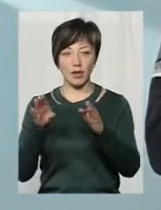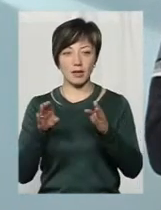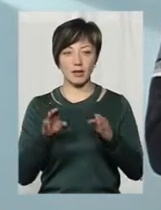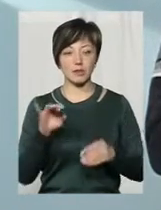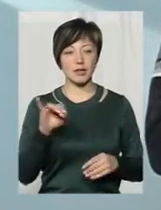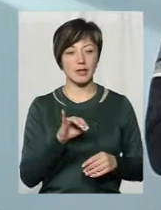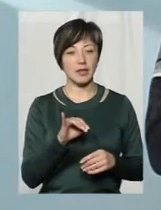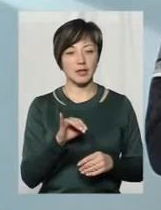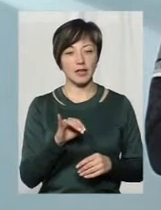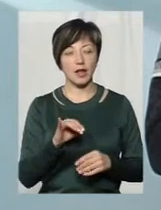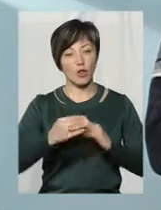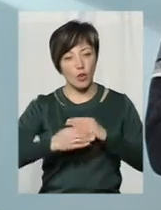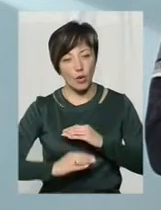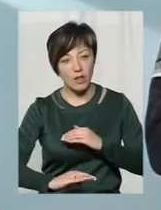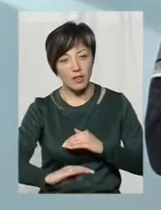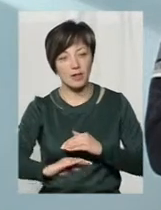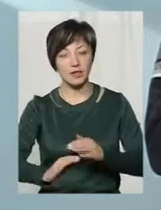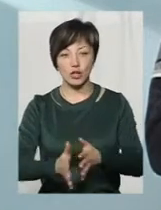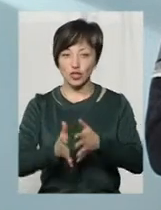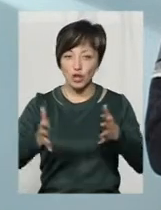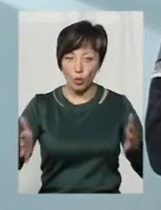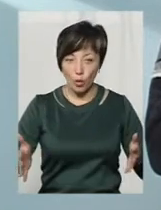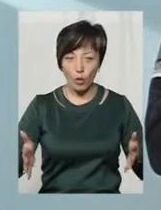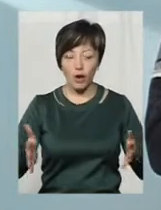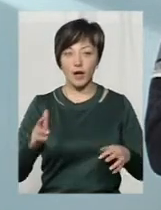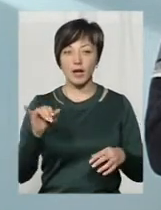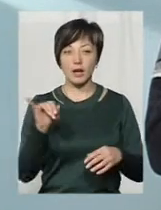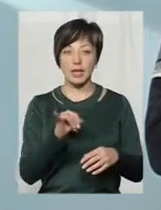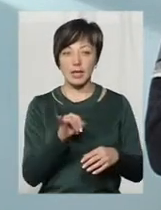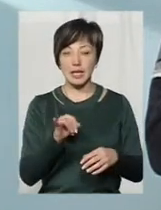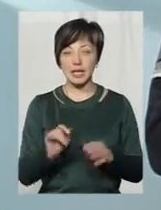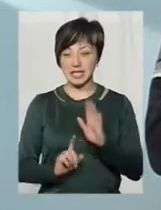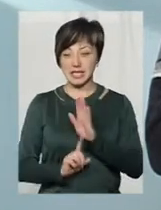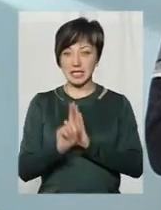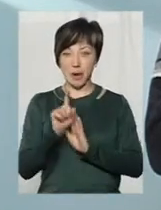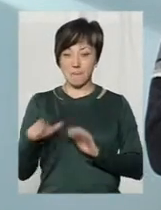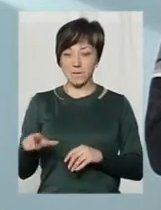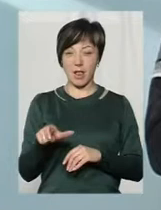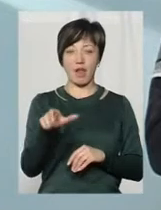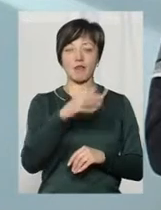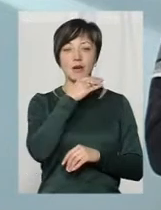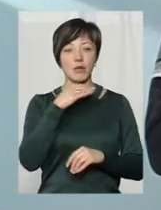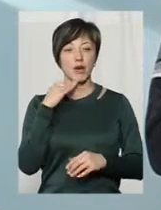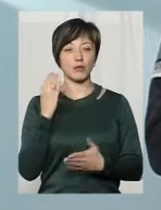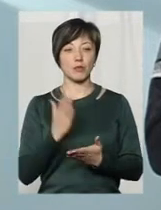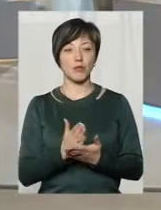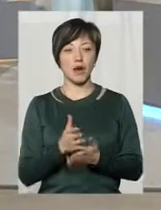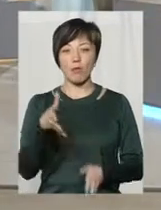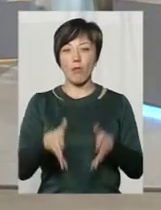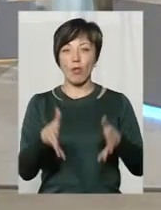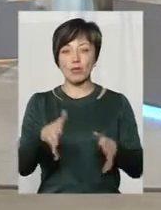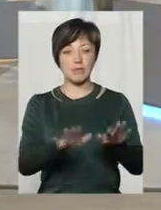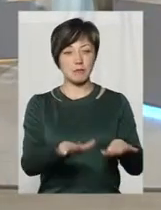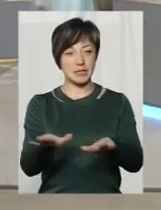долина досить широка, і заплава багато має таких болотистих